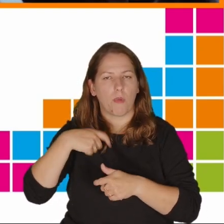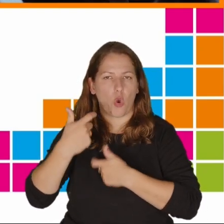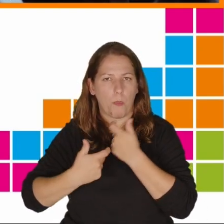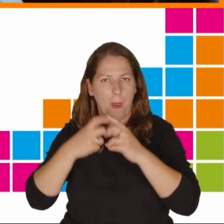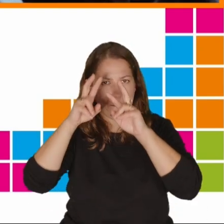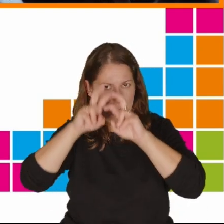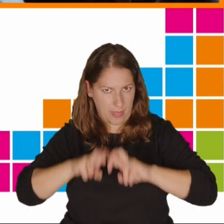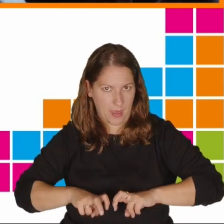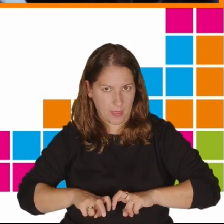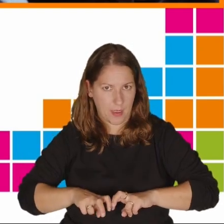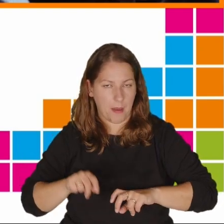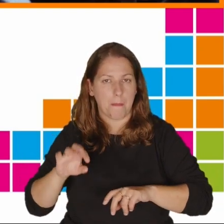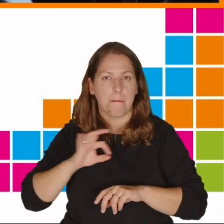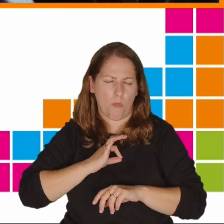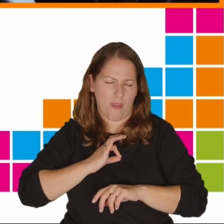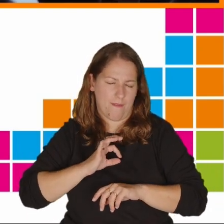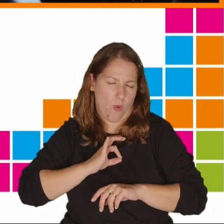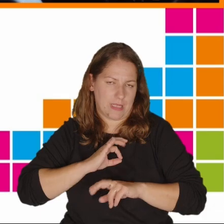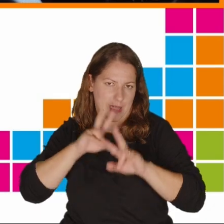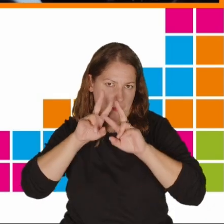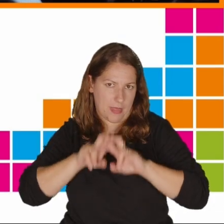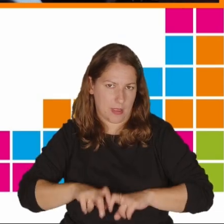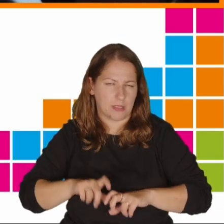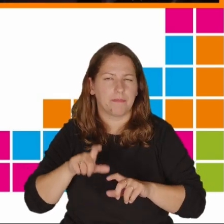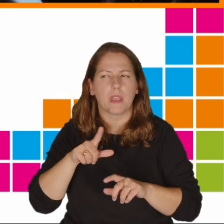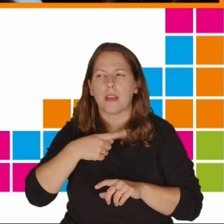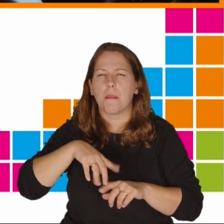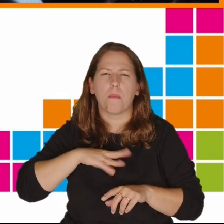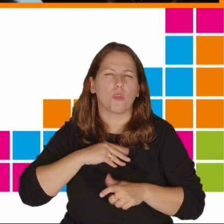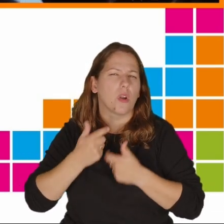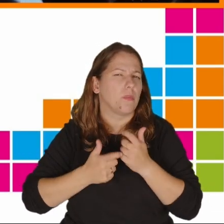badania, są to moje własne badania, zatem co można zrobić.